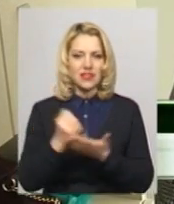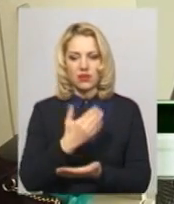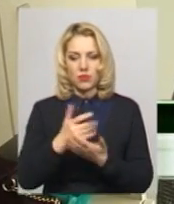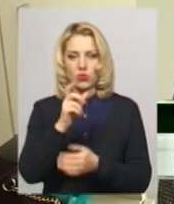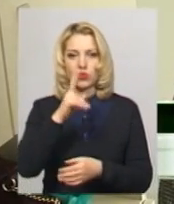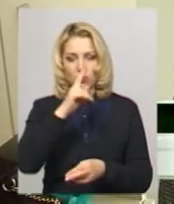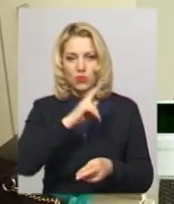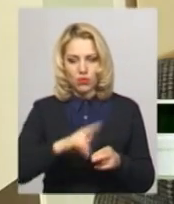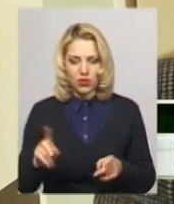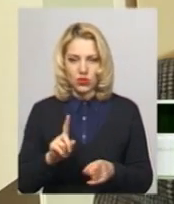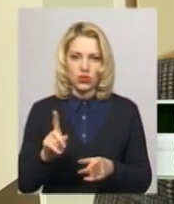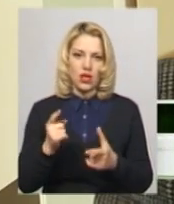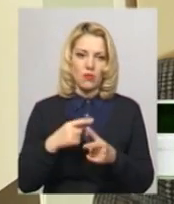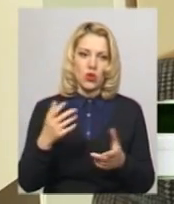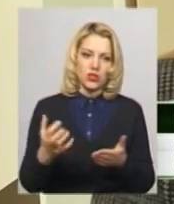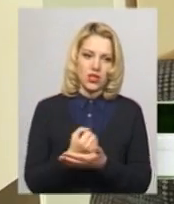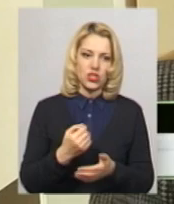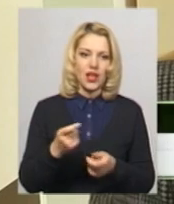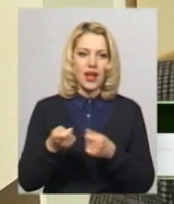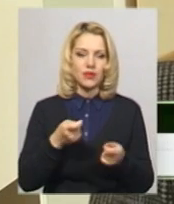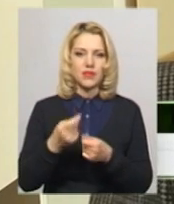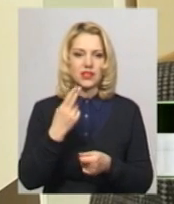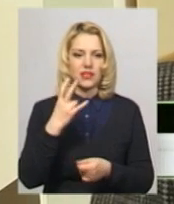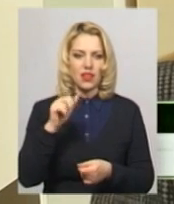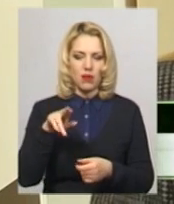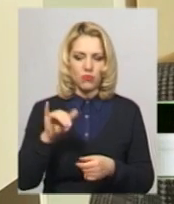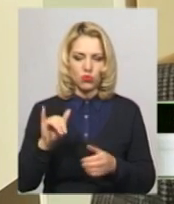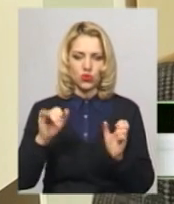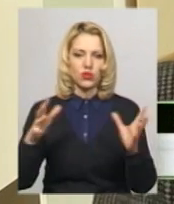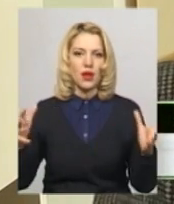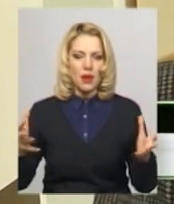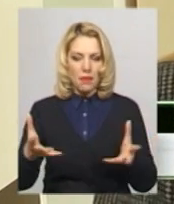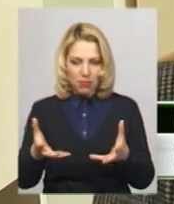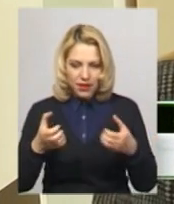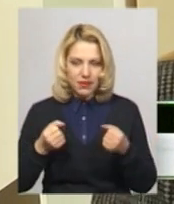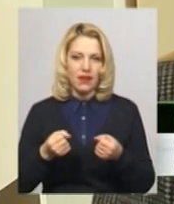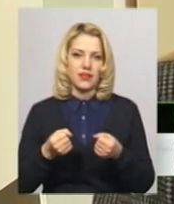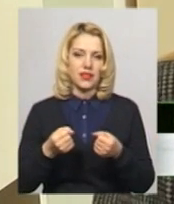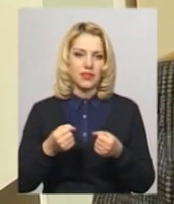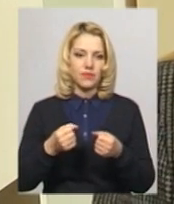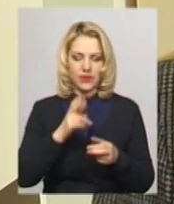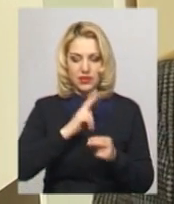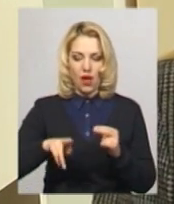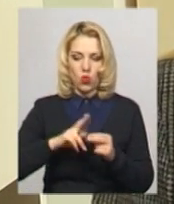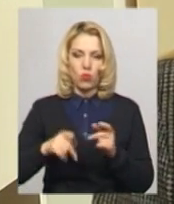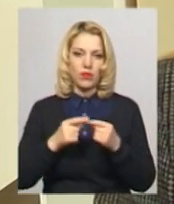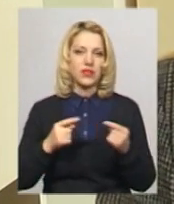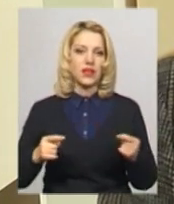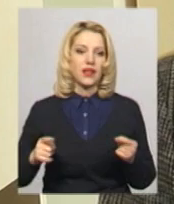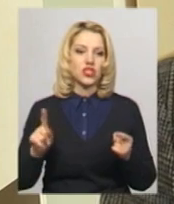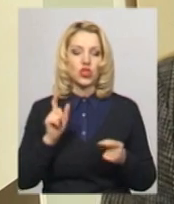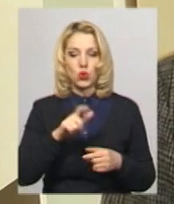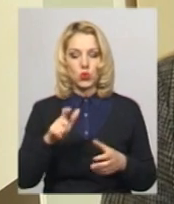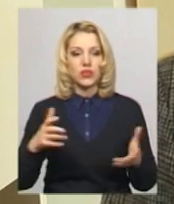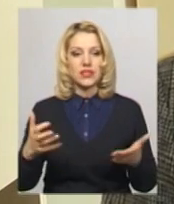втратила або знайшла, адміністратори ЦНАПа можуть прийняти загублені ці речі, які люди знайшли,